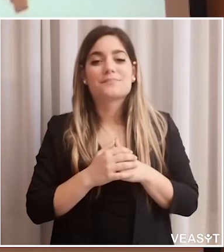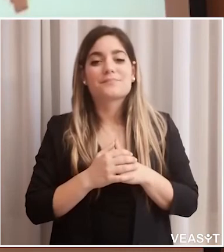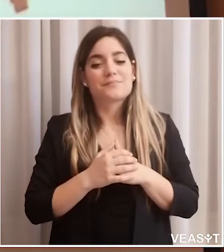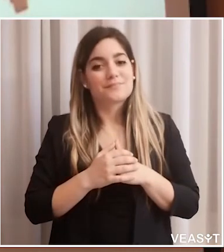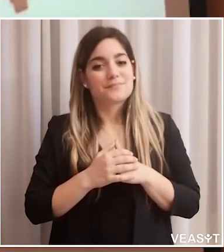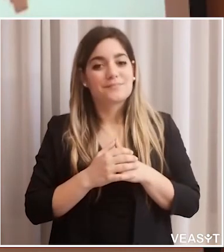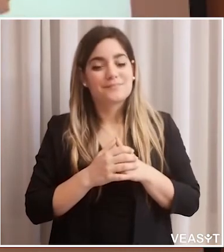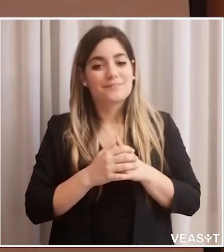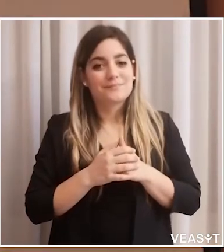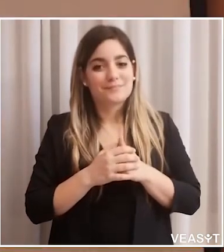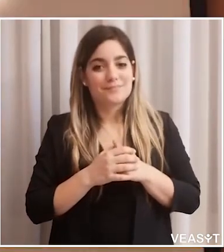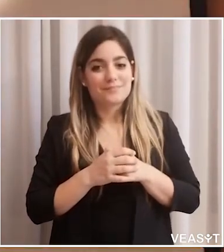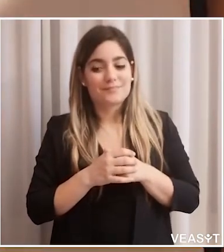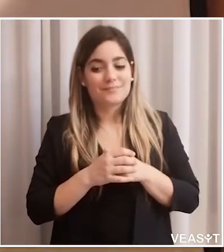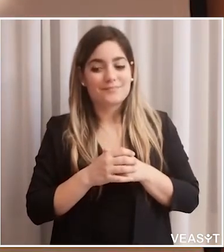Sì. Sì.